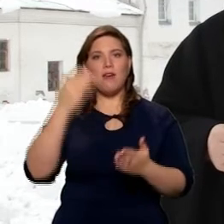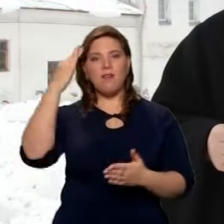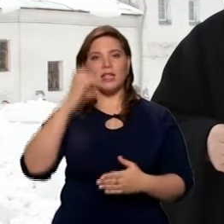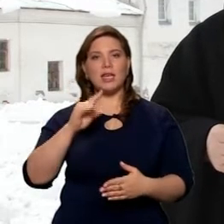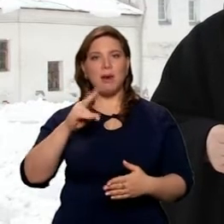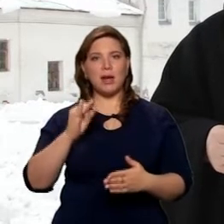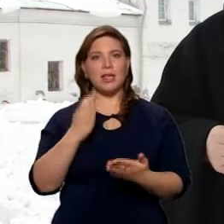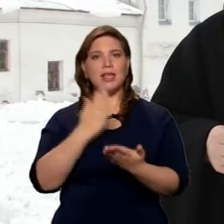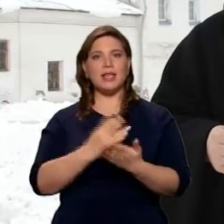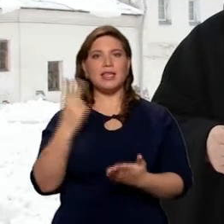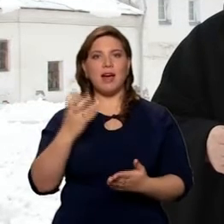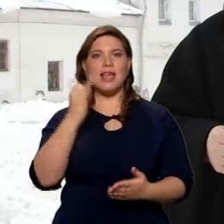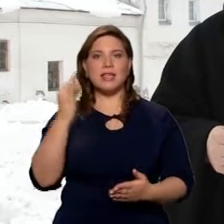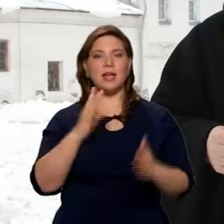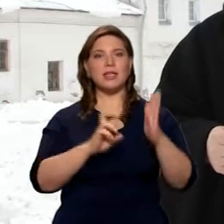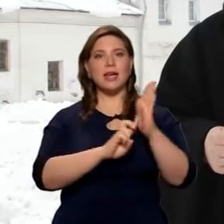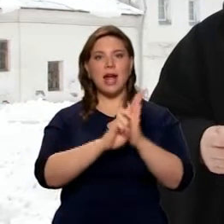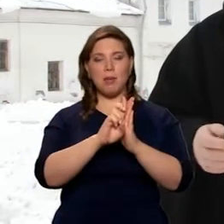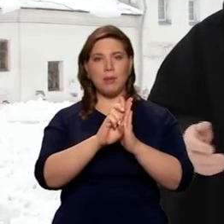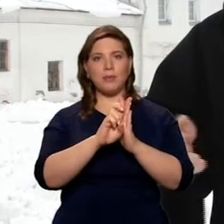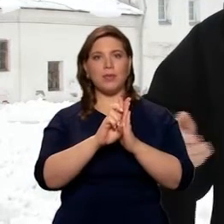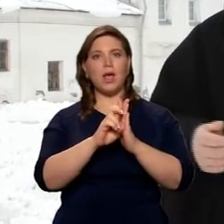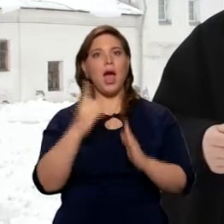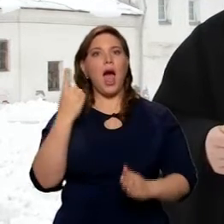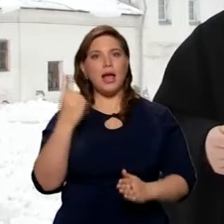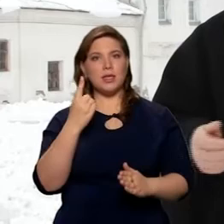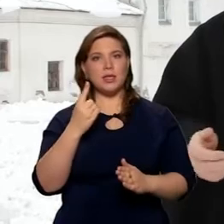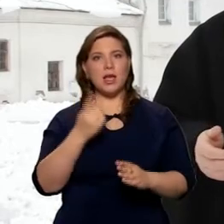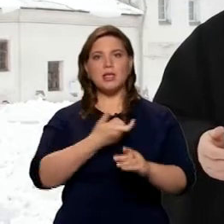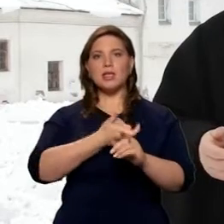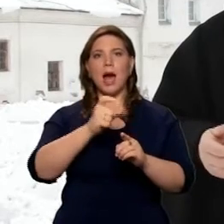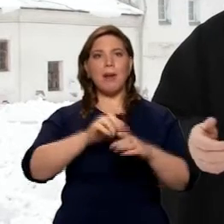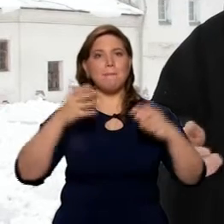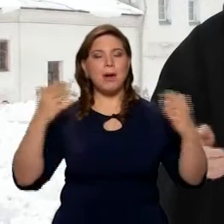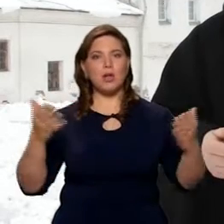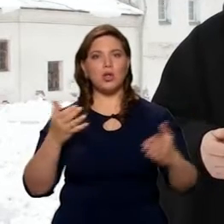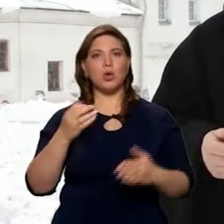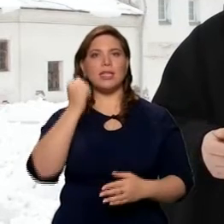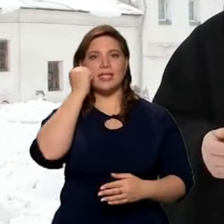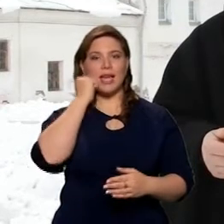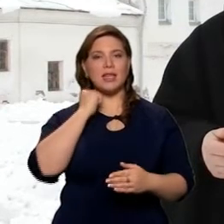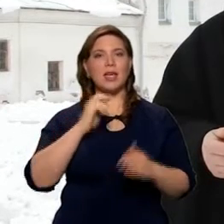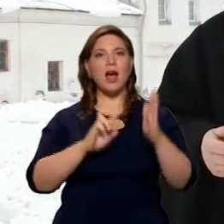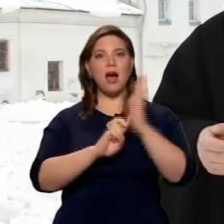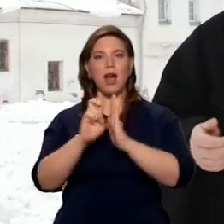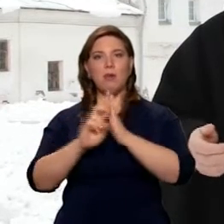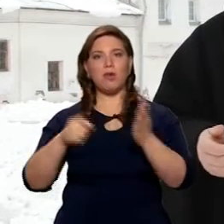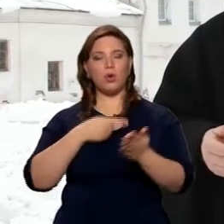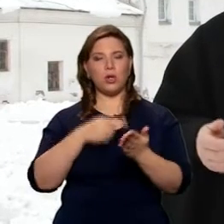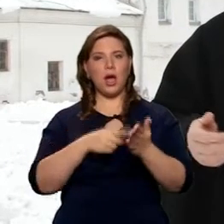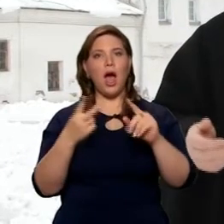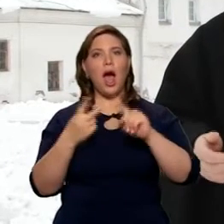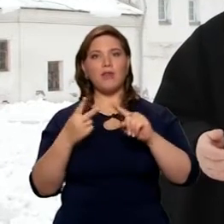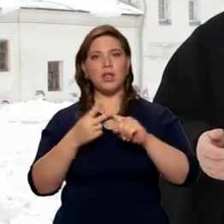есть два интересных храма. Один самый большой из старинных храмов города, а